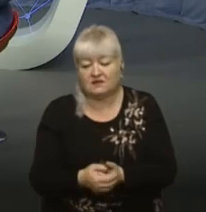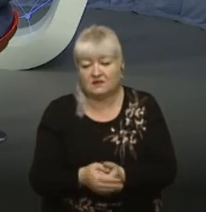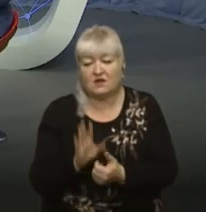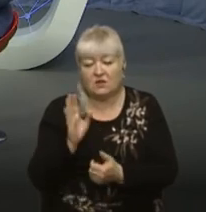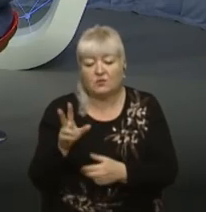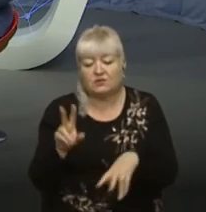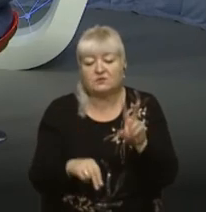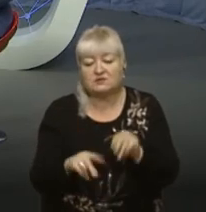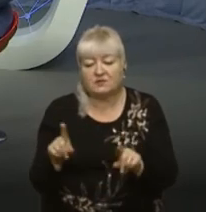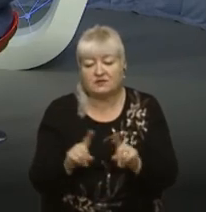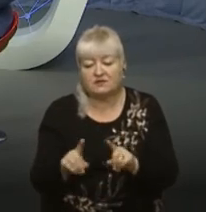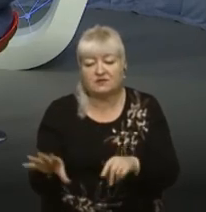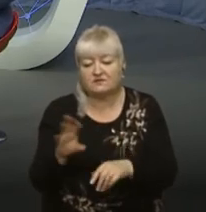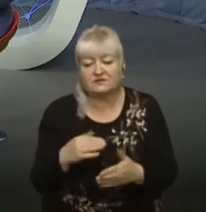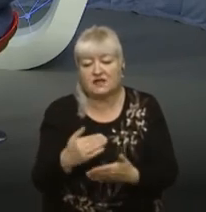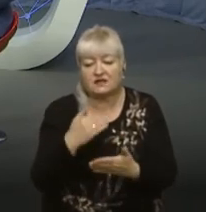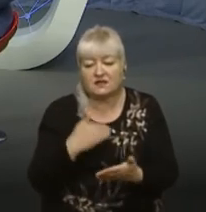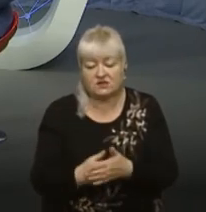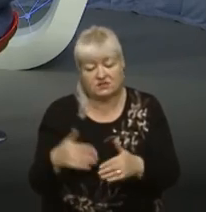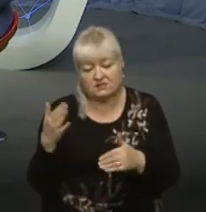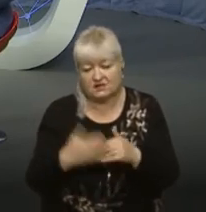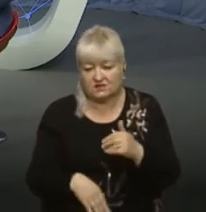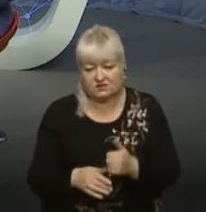будемо сподіватися, що все нарешті це закінчиться.